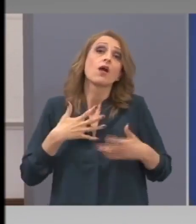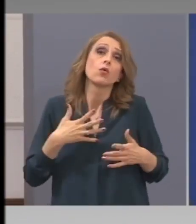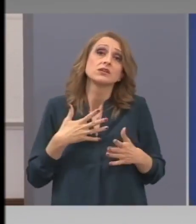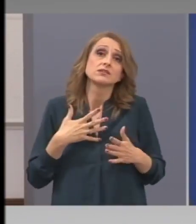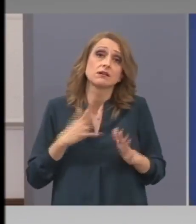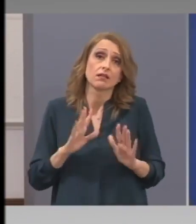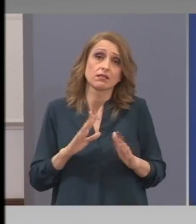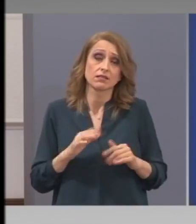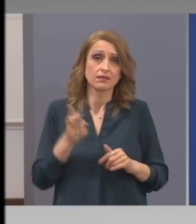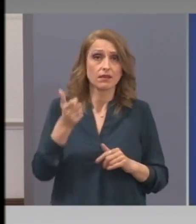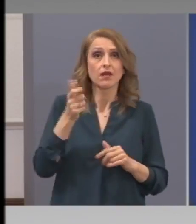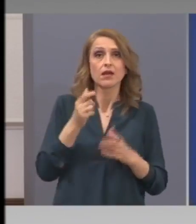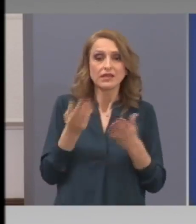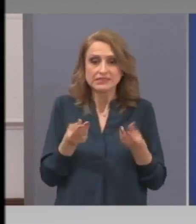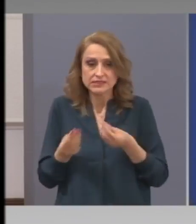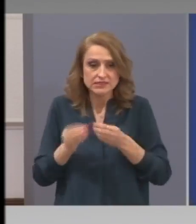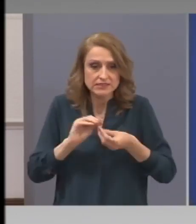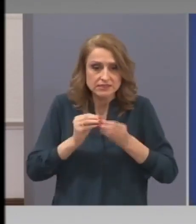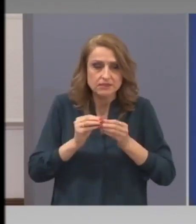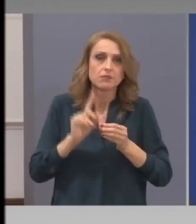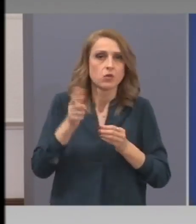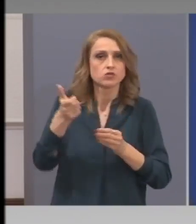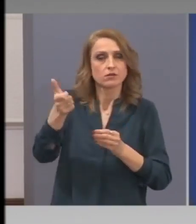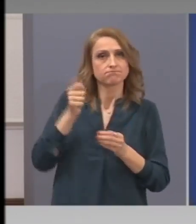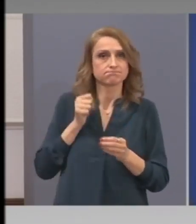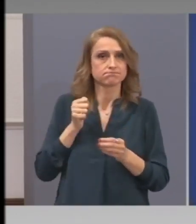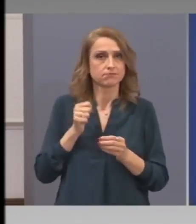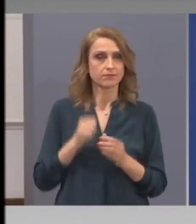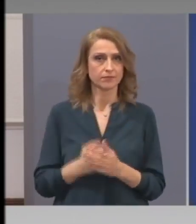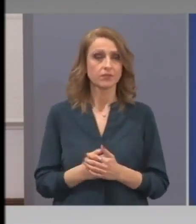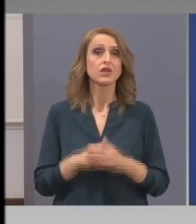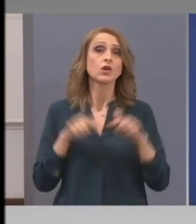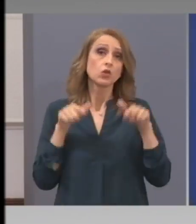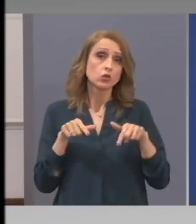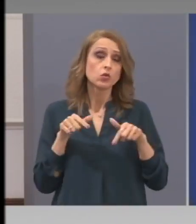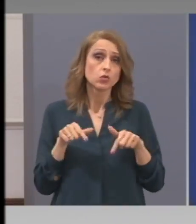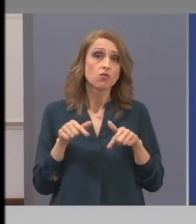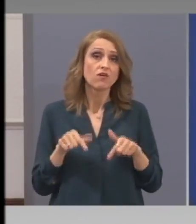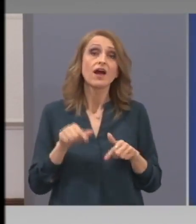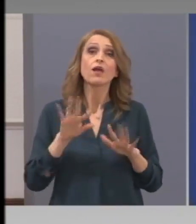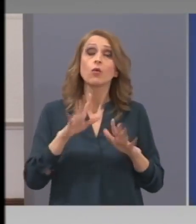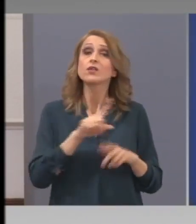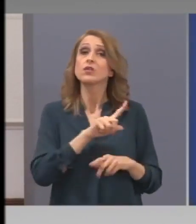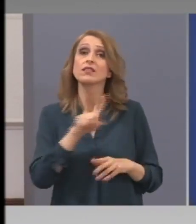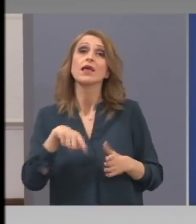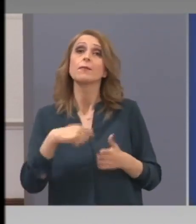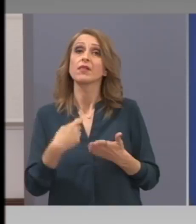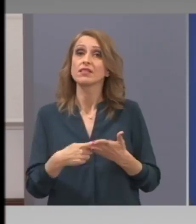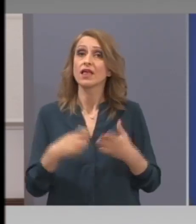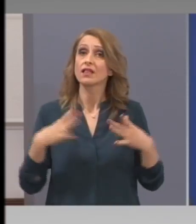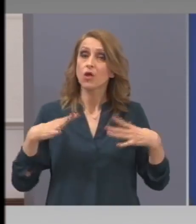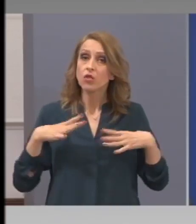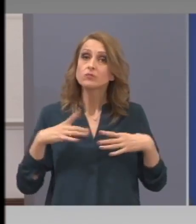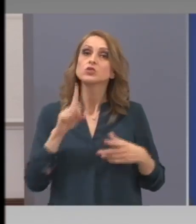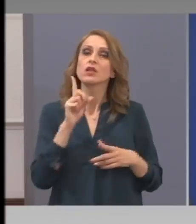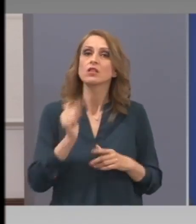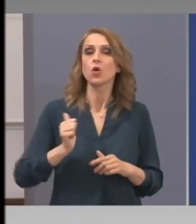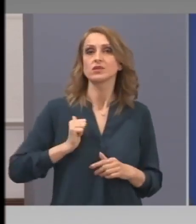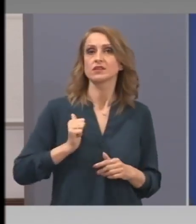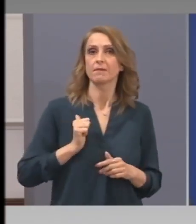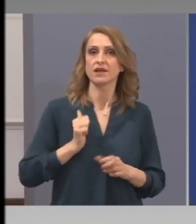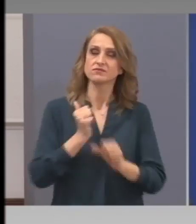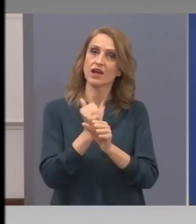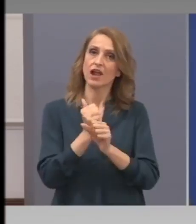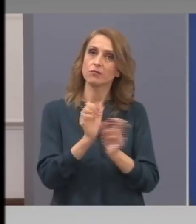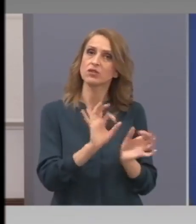взимат това кредит, но това е възможност в ситуация, в която сте в неплатен отпуск, но сте запазили за етостта си да получите